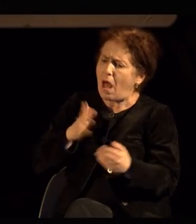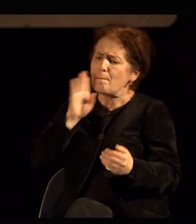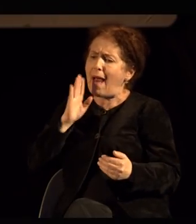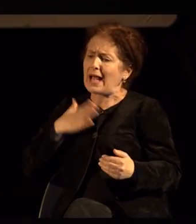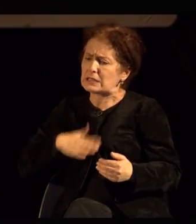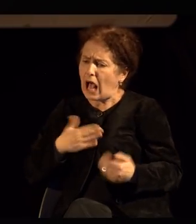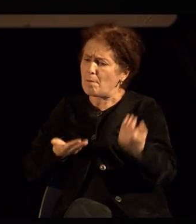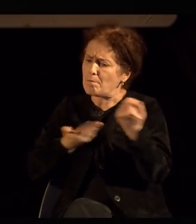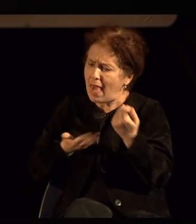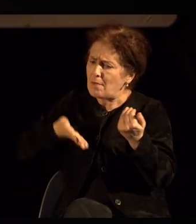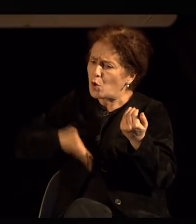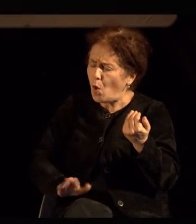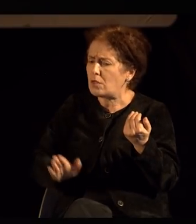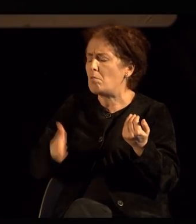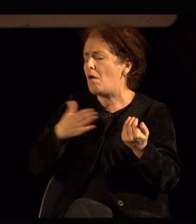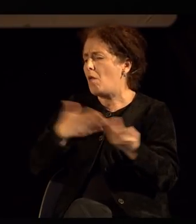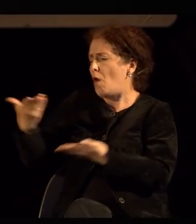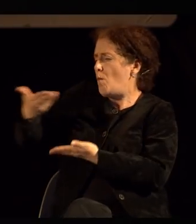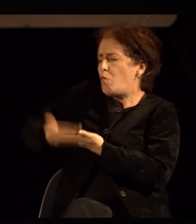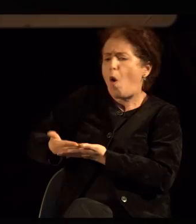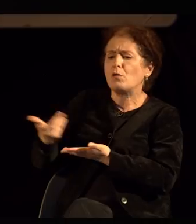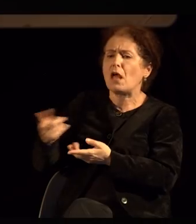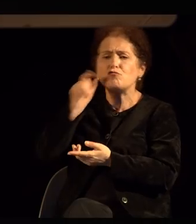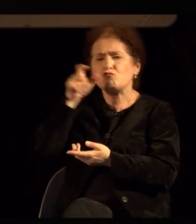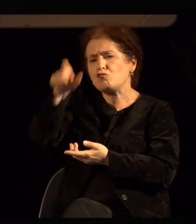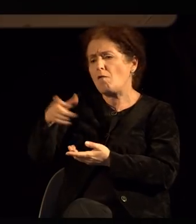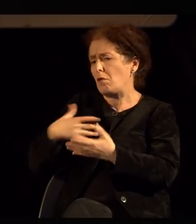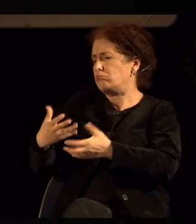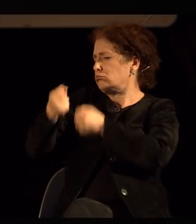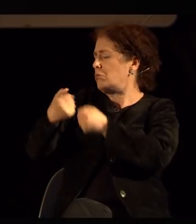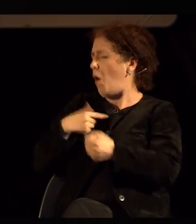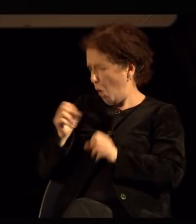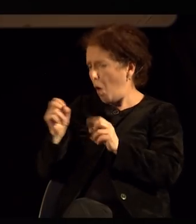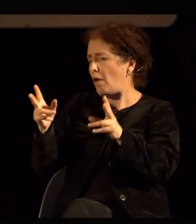или да биде понудена подръжка.